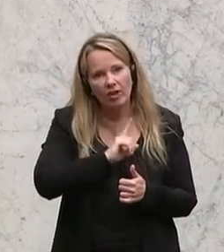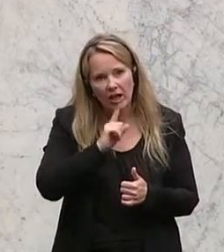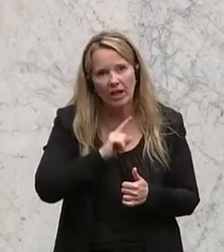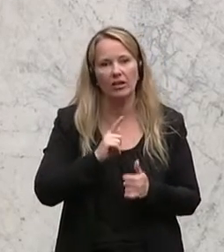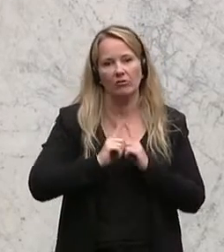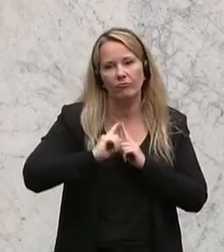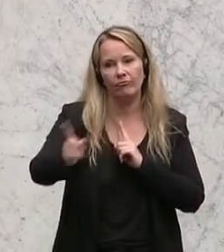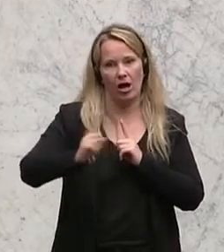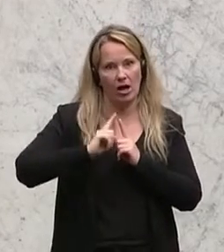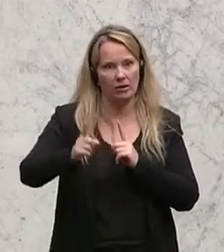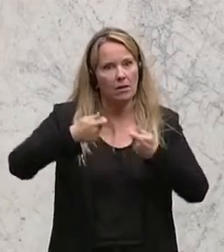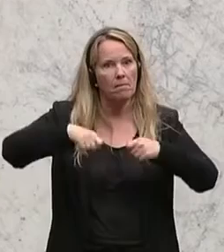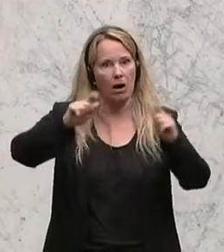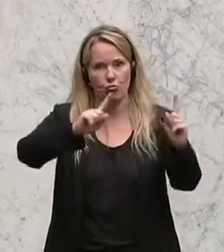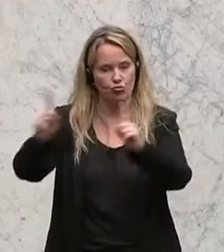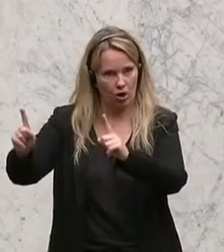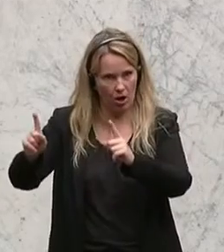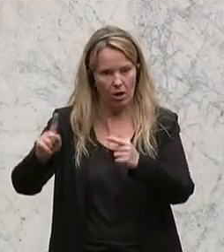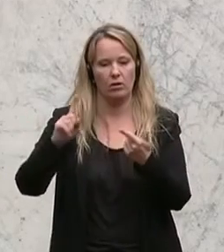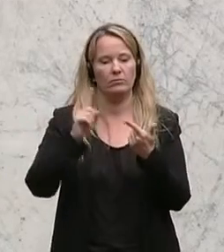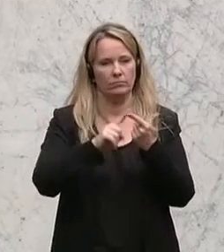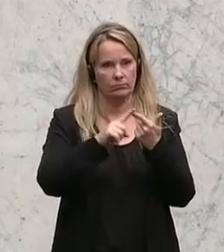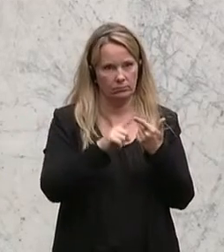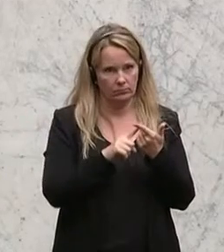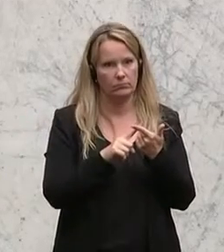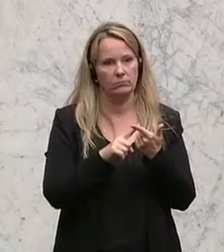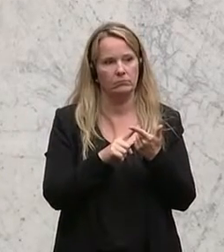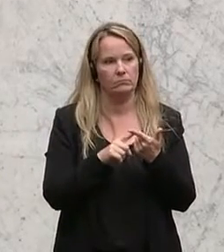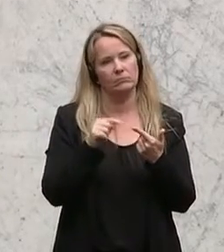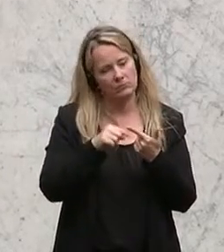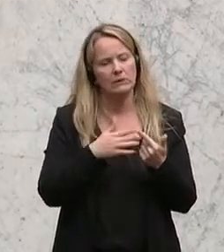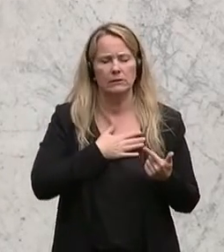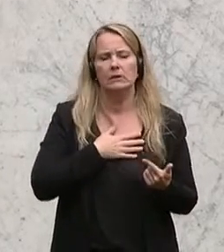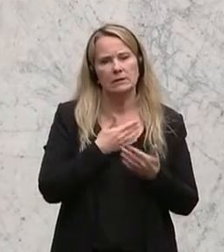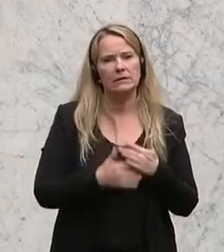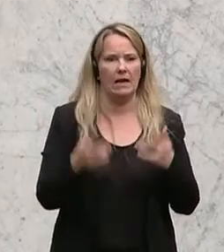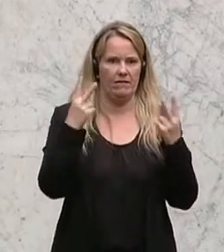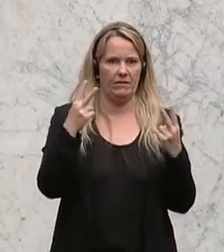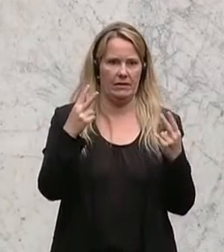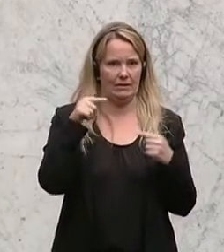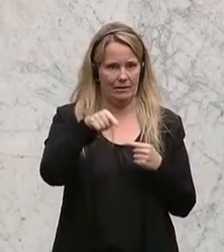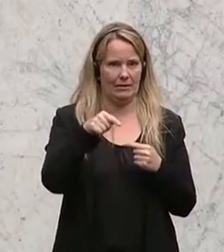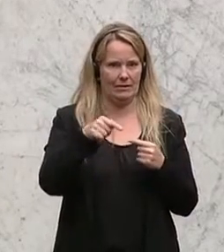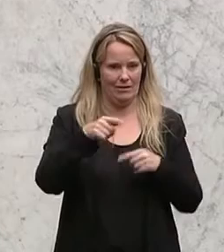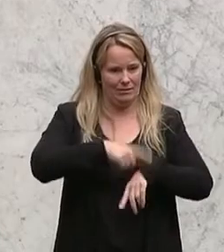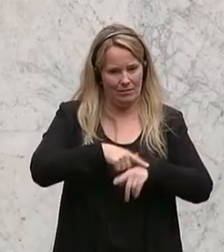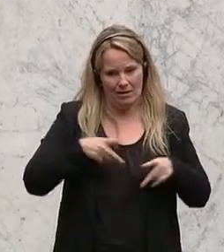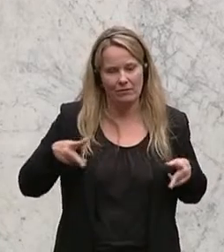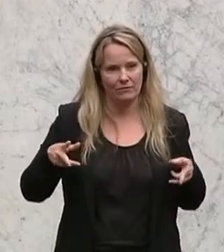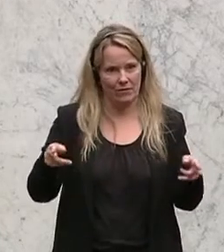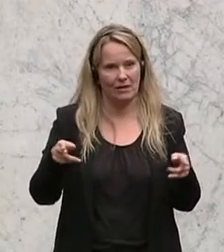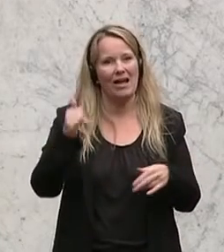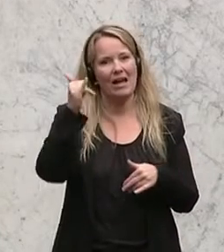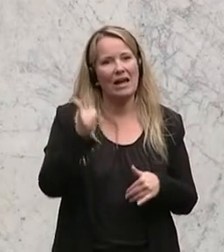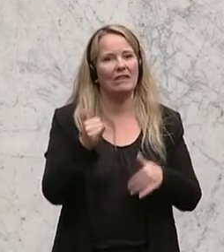weniger Fahrten zu den Baustellen. Und das zweite ist, und das war uns sehr wichtig auch in dieser Phase, die